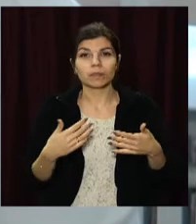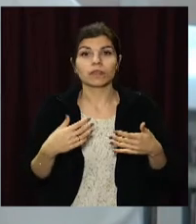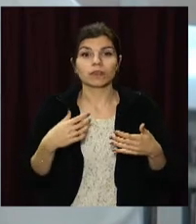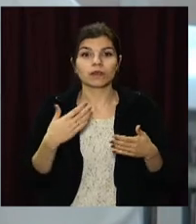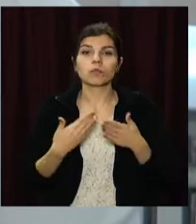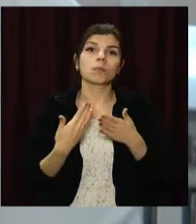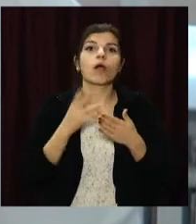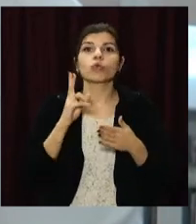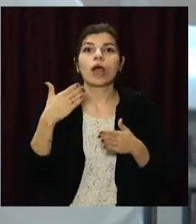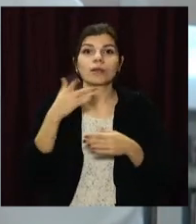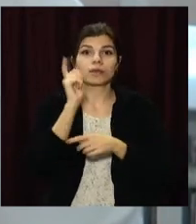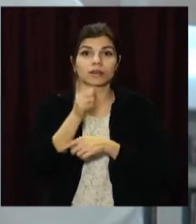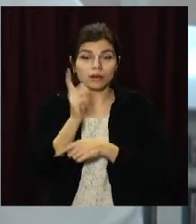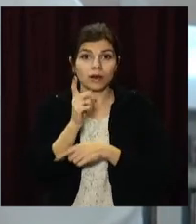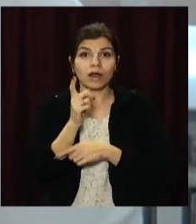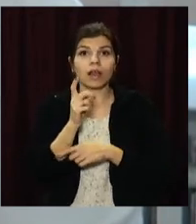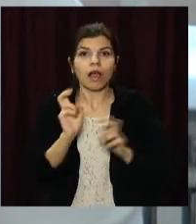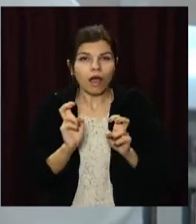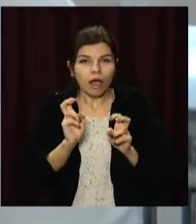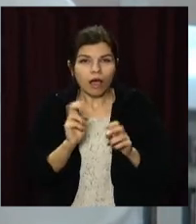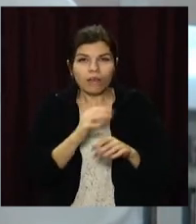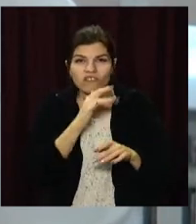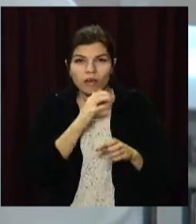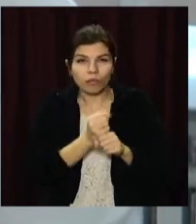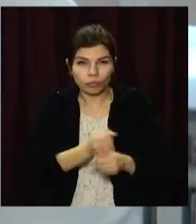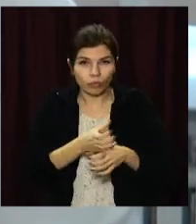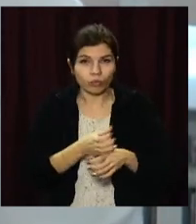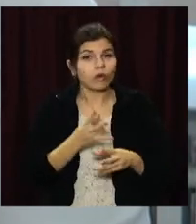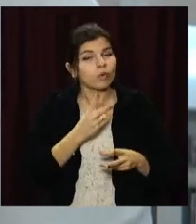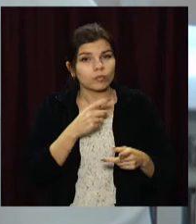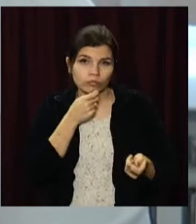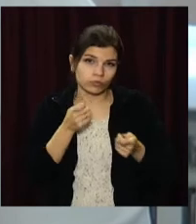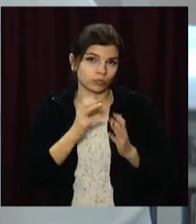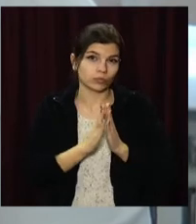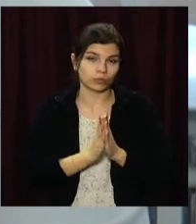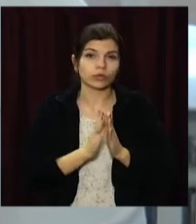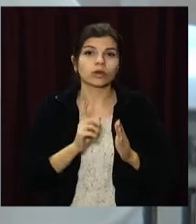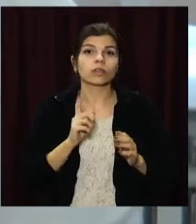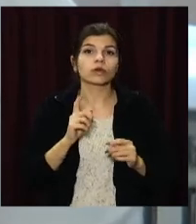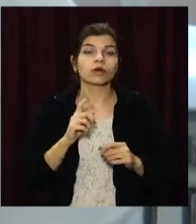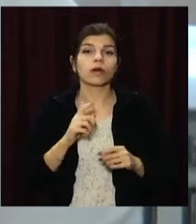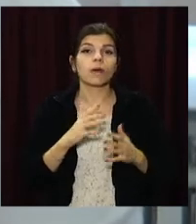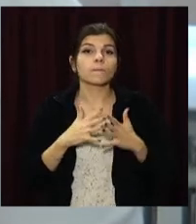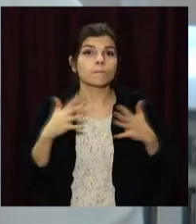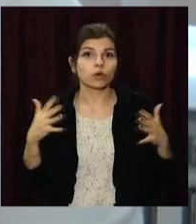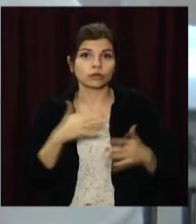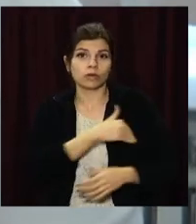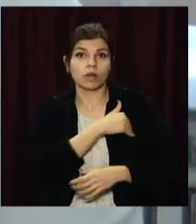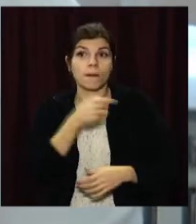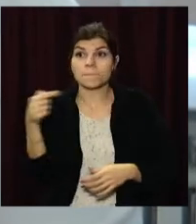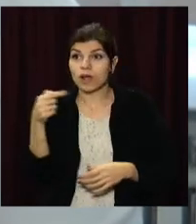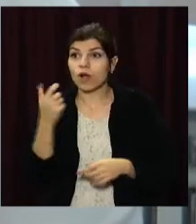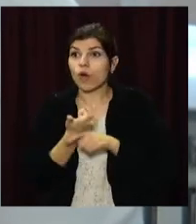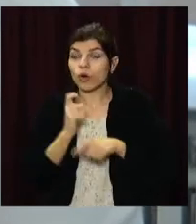рибалці собі щось відморозили. Тому треба бути дуже обережними, якщо великі температури, поменше знаходиться